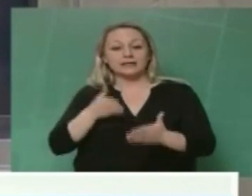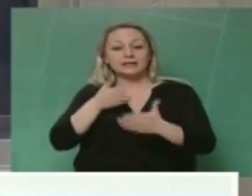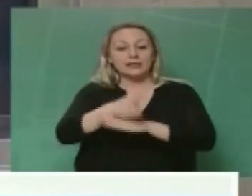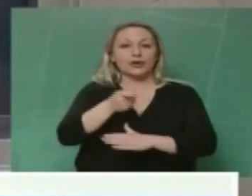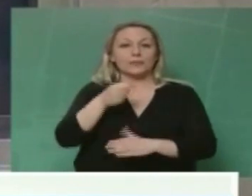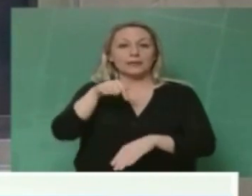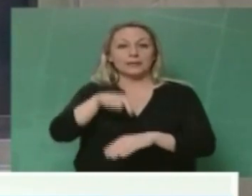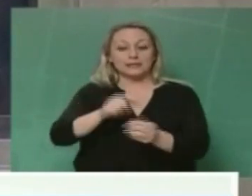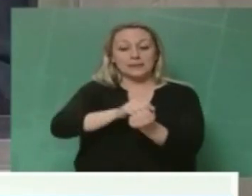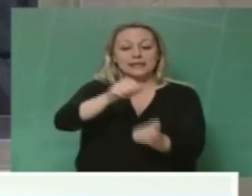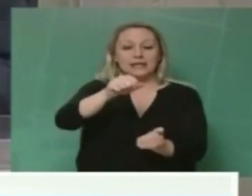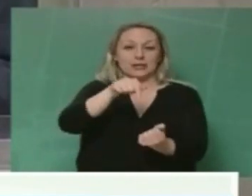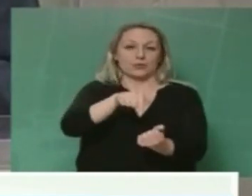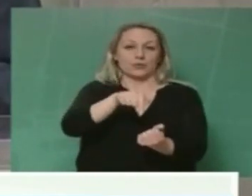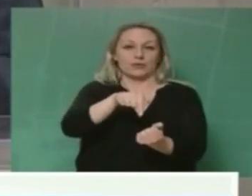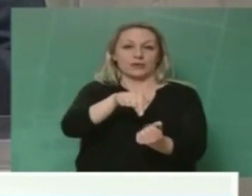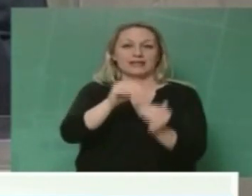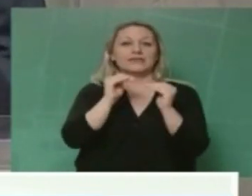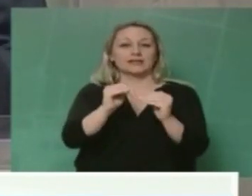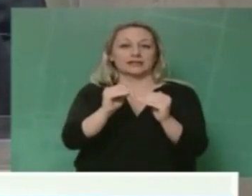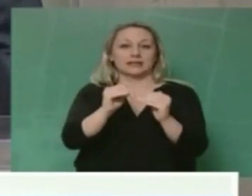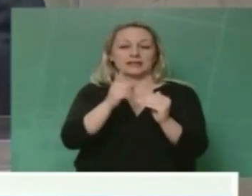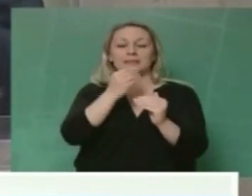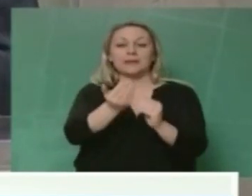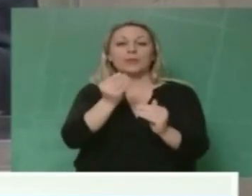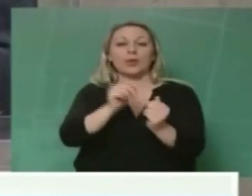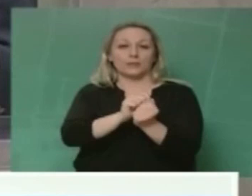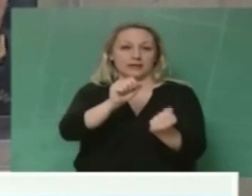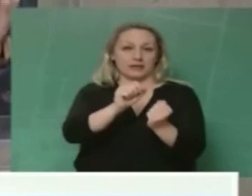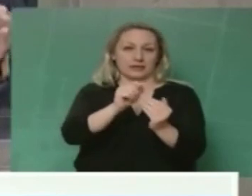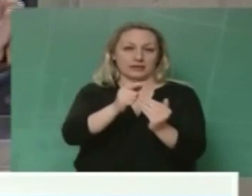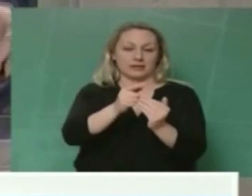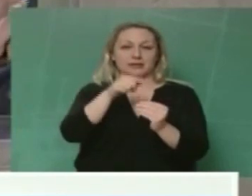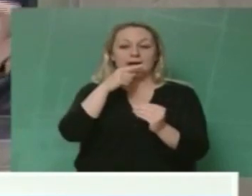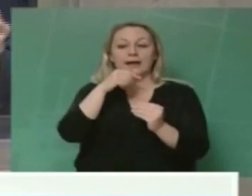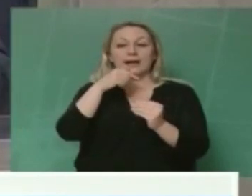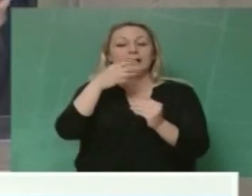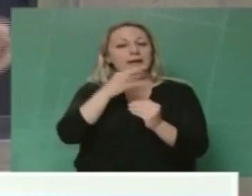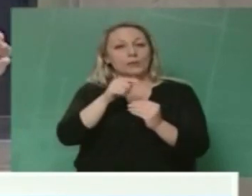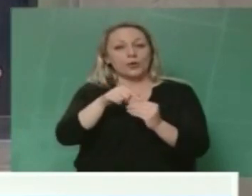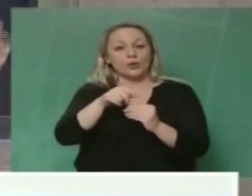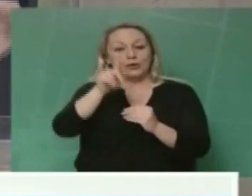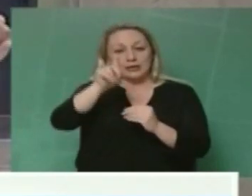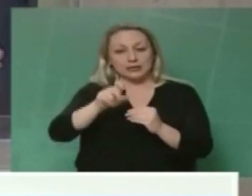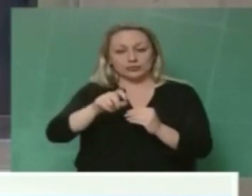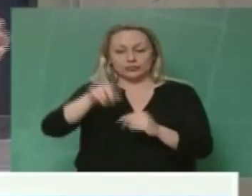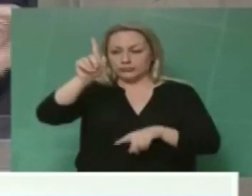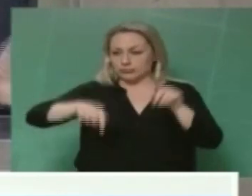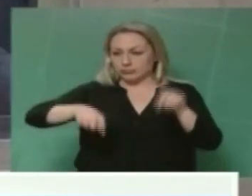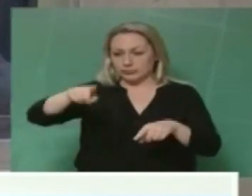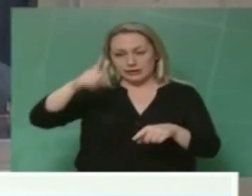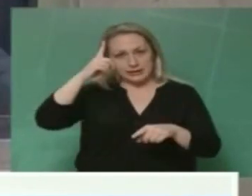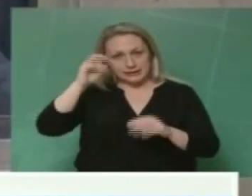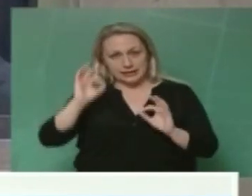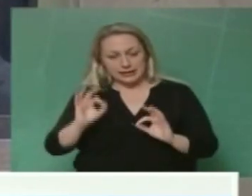προπτυχιακές σπουδές και λέω στις προπτυχιακές σπουδές γιατί όπως ίσως τα γνωρίζετε κάποιοι δεν είναι